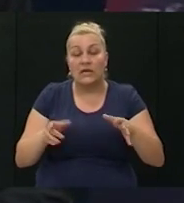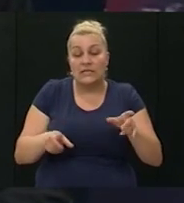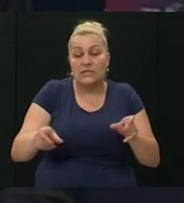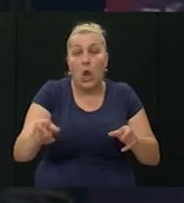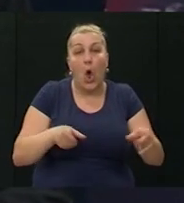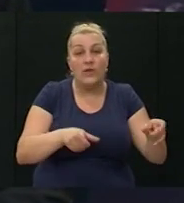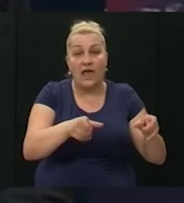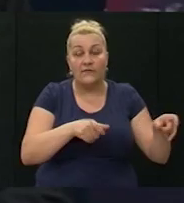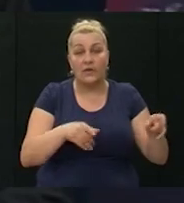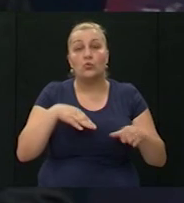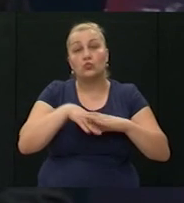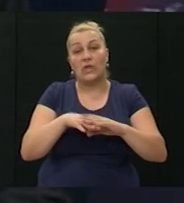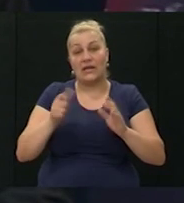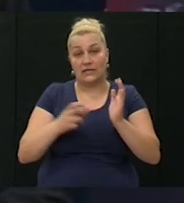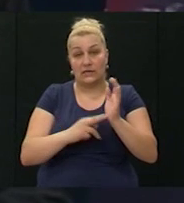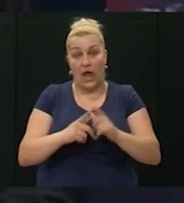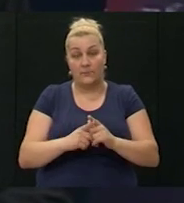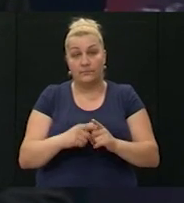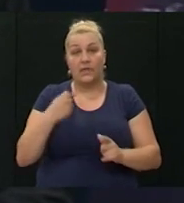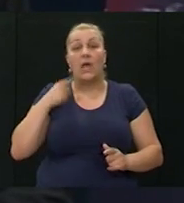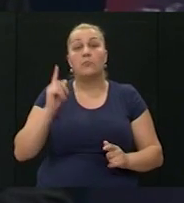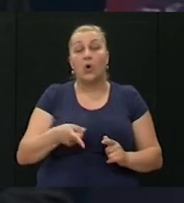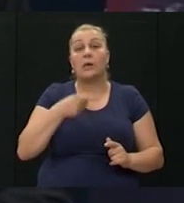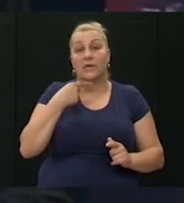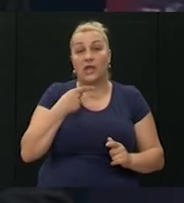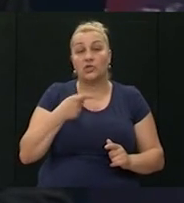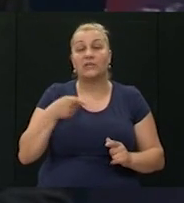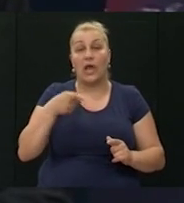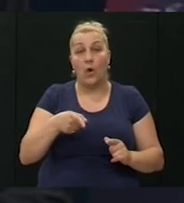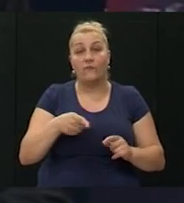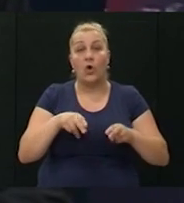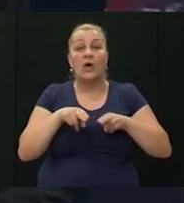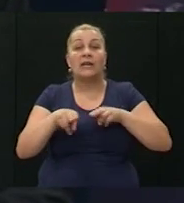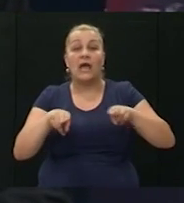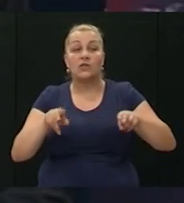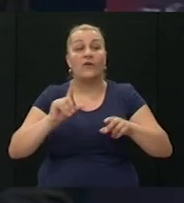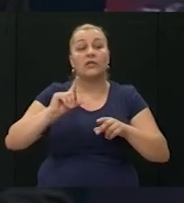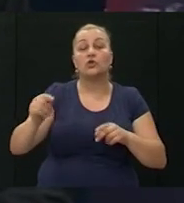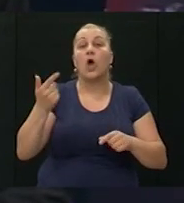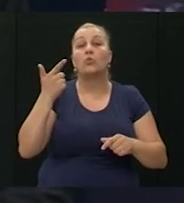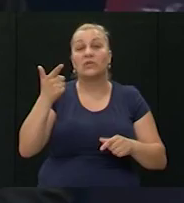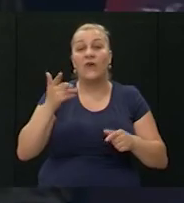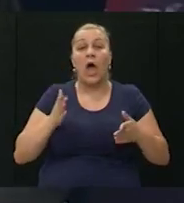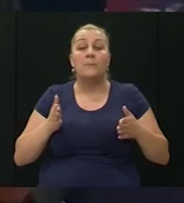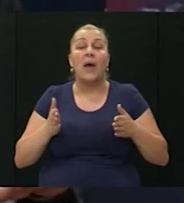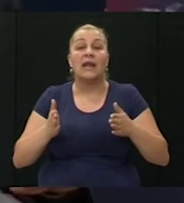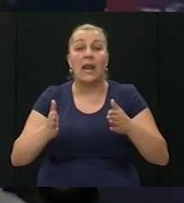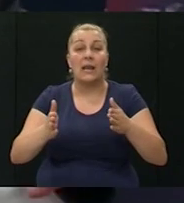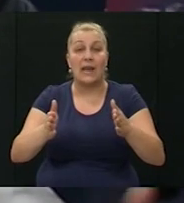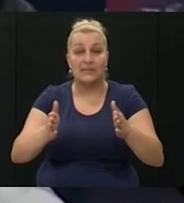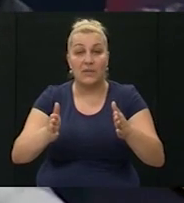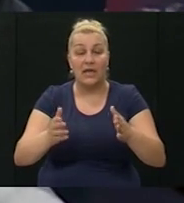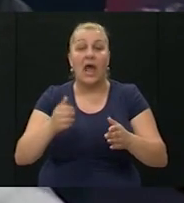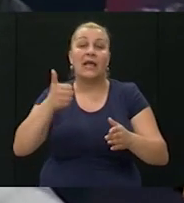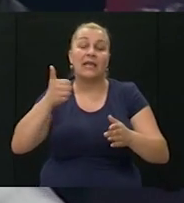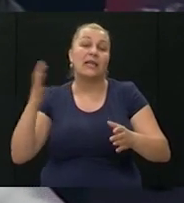JNA i ja moram reći da je to raslojavanje čak išlo u dva paralelna smjera s tim da